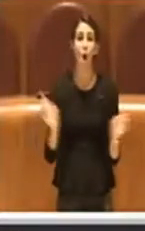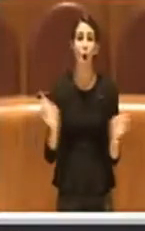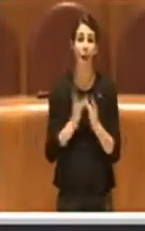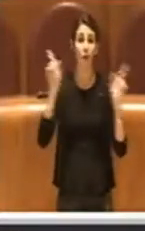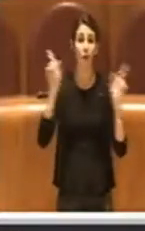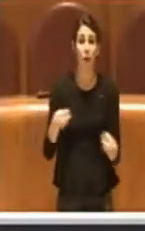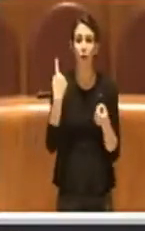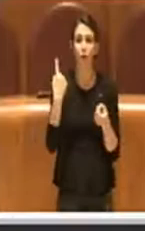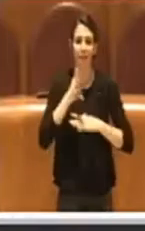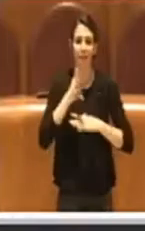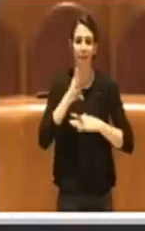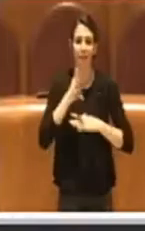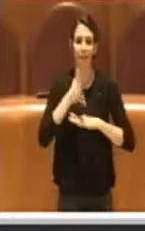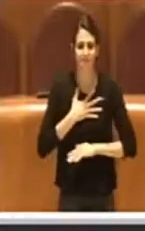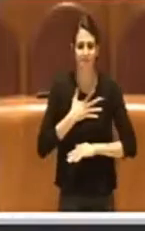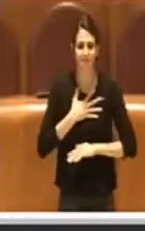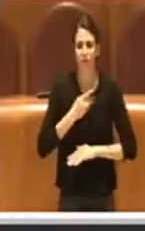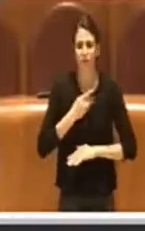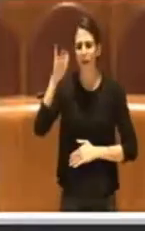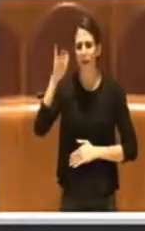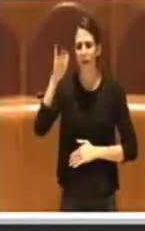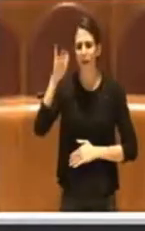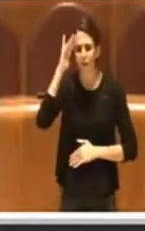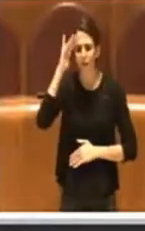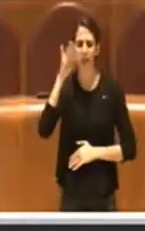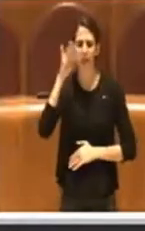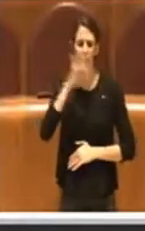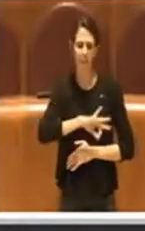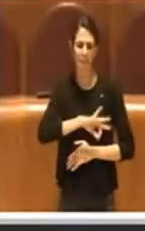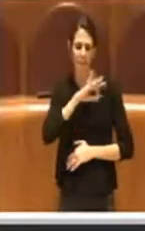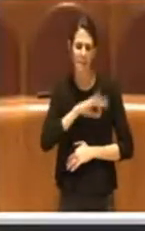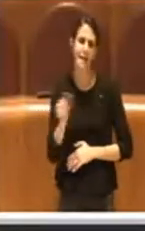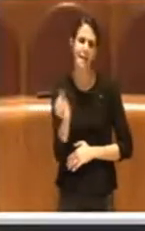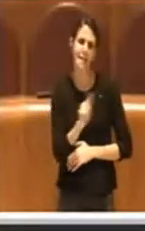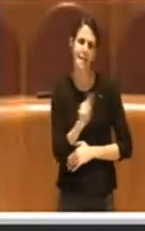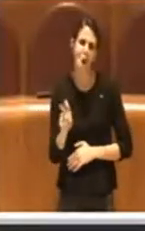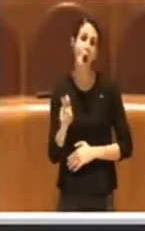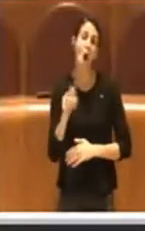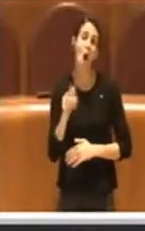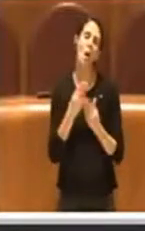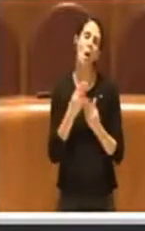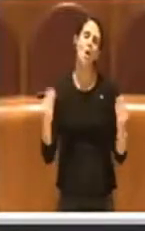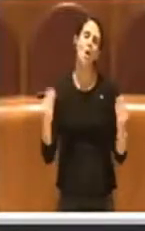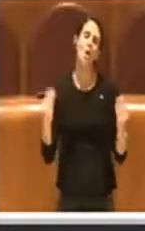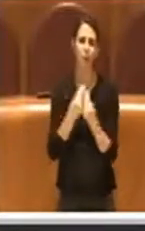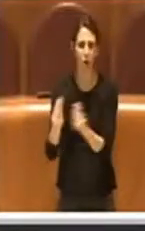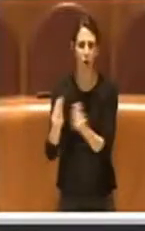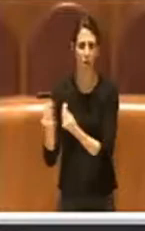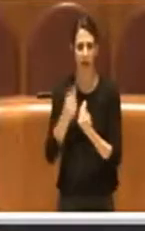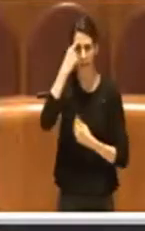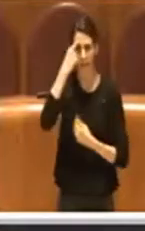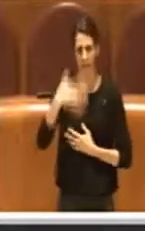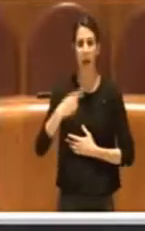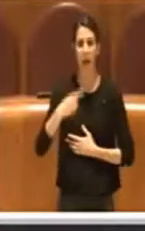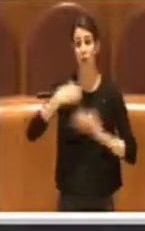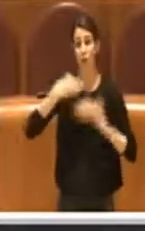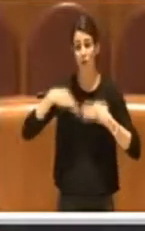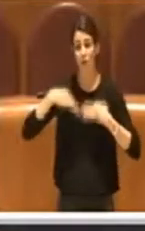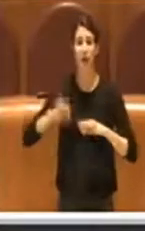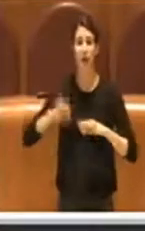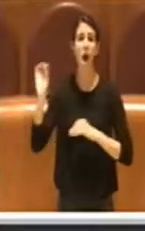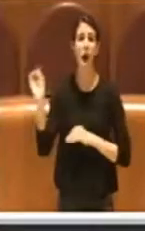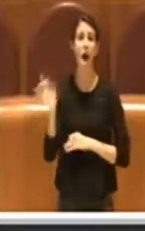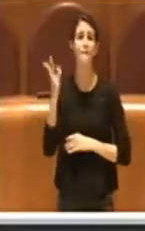però onestamente ho sentito, ripeto, con interesse poi molti colleghi assolutamente lo sanno, li rispetto e talvolta ci troviamo anche a condividere